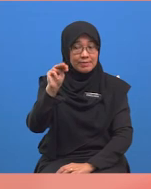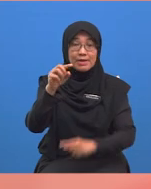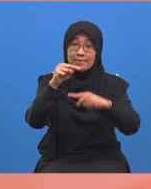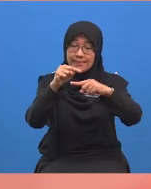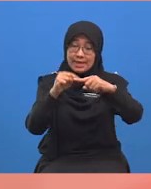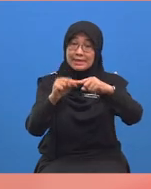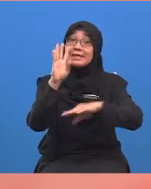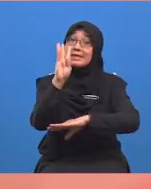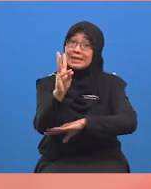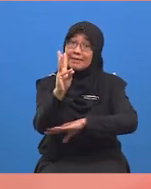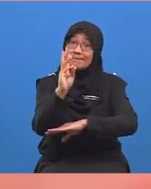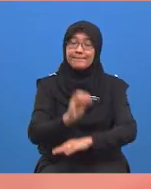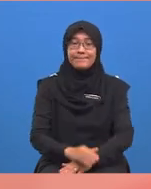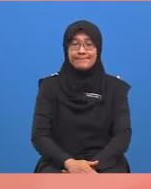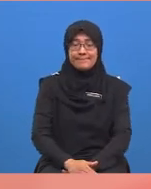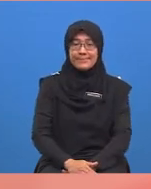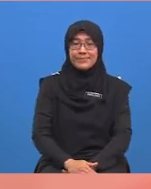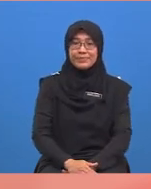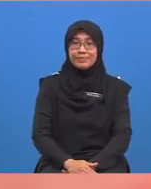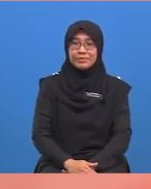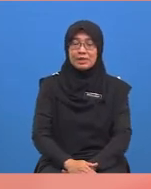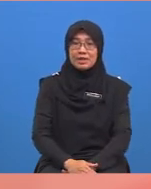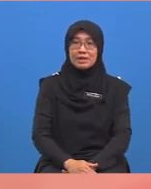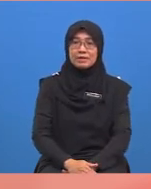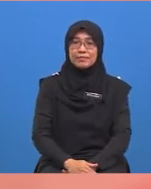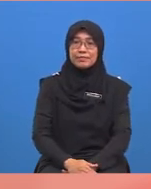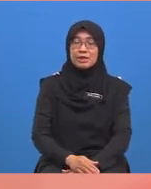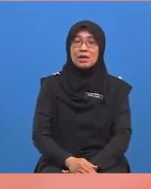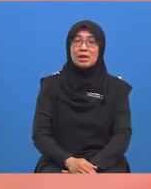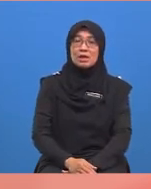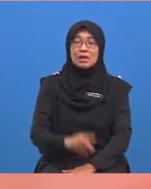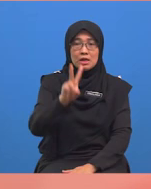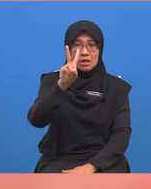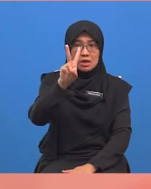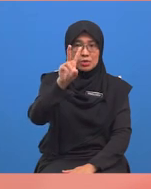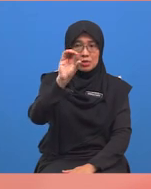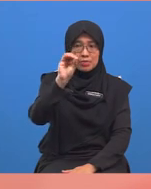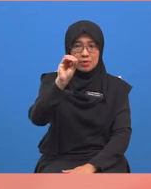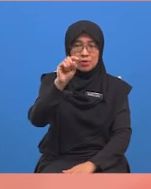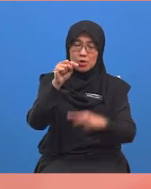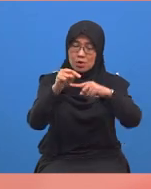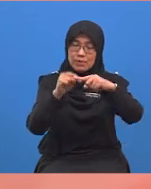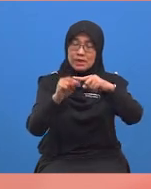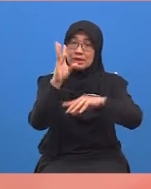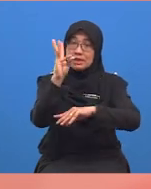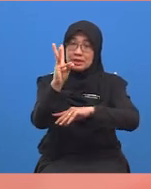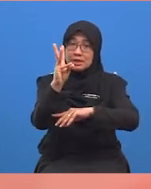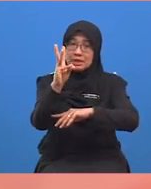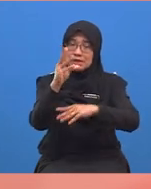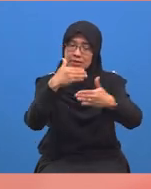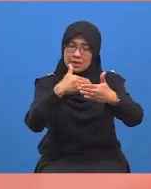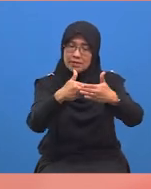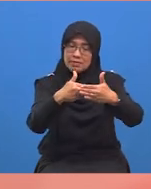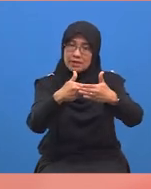milimeter bahagi enam. Nilai yang hampir dengan dua puluh bahagi enam ialah